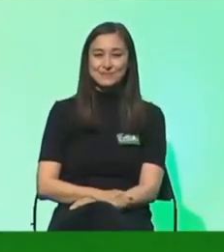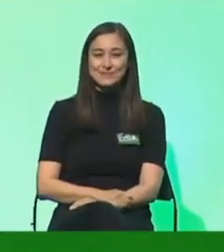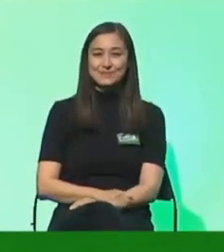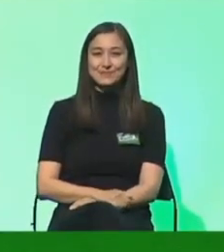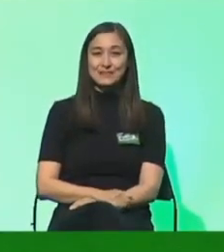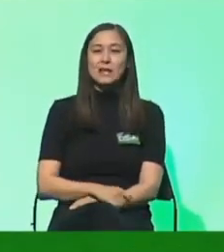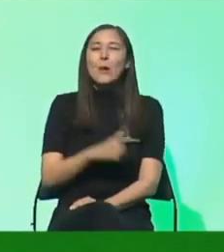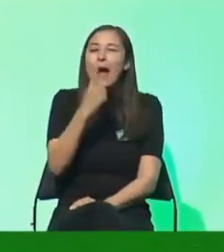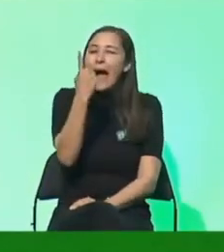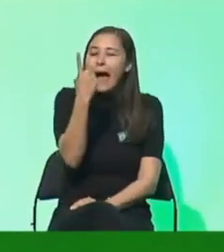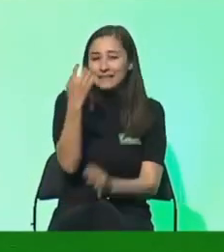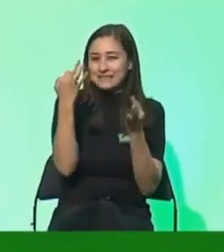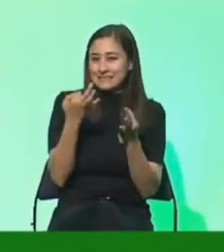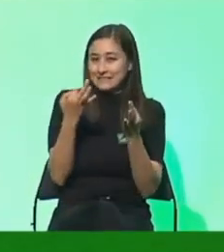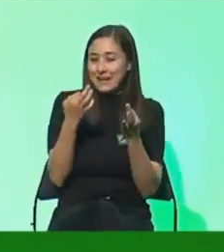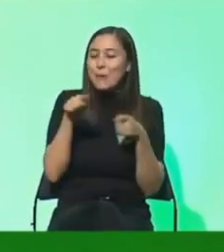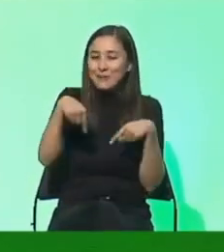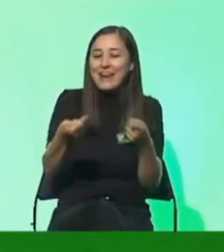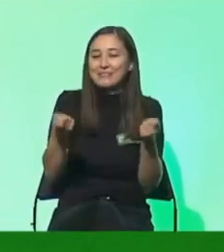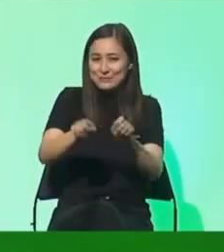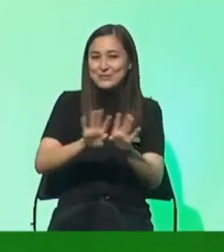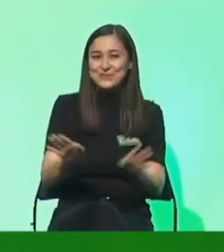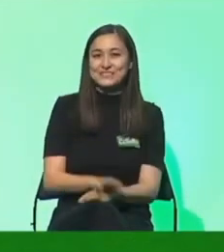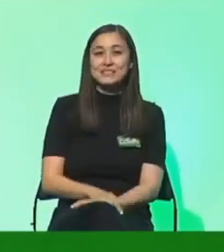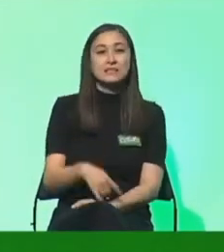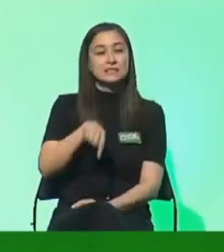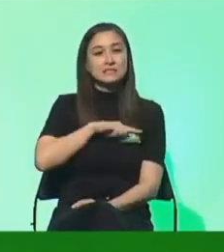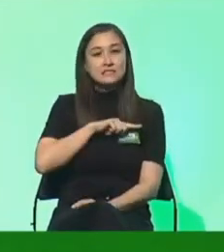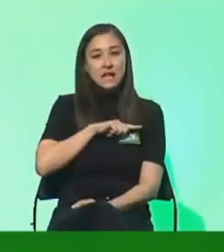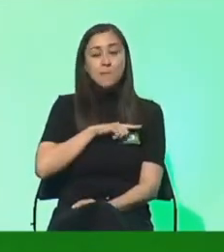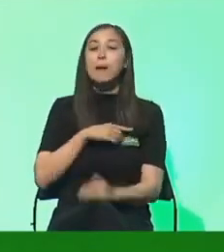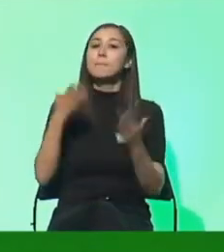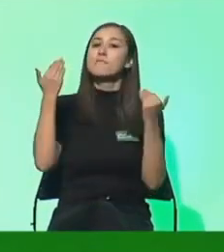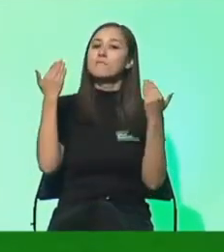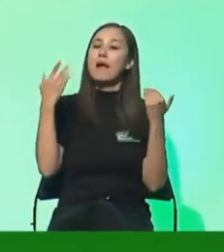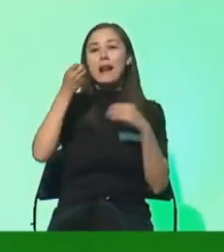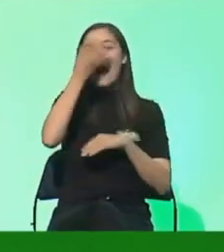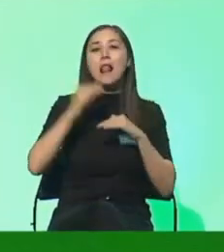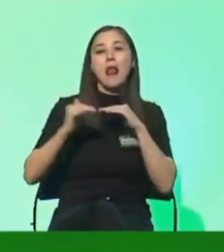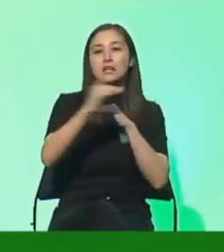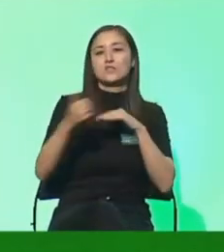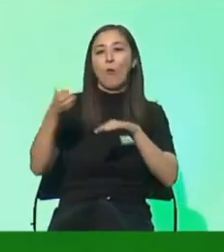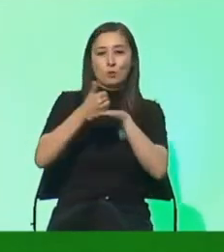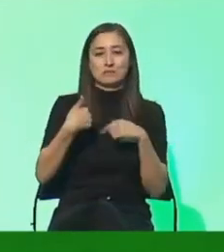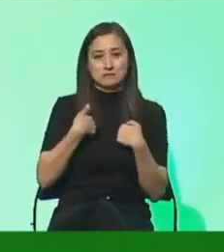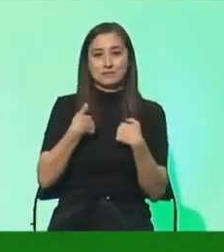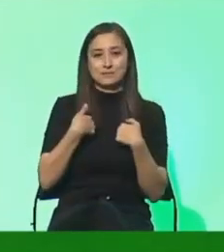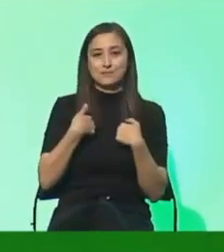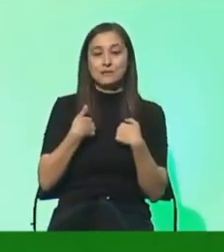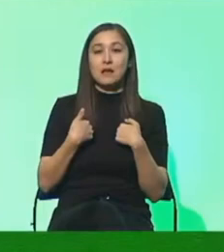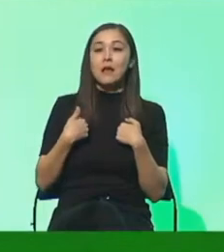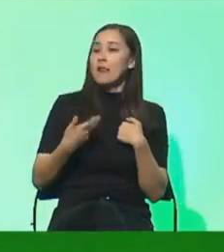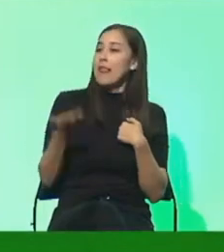Ich habe noch eine Sache, komme aber damit zum Schluss. Ich bewerbe mich bei euch als eure Landesvorsitzende jetzt. In den letzten Tagen